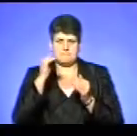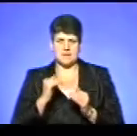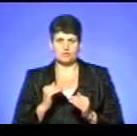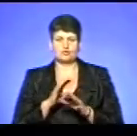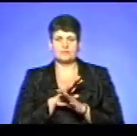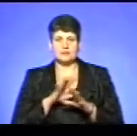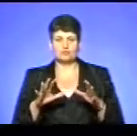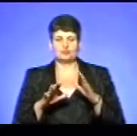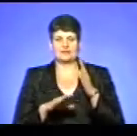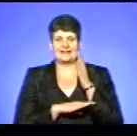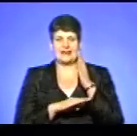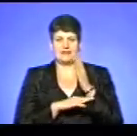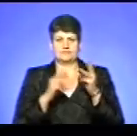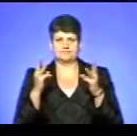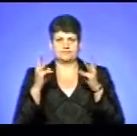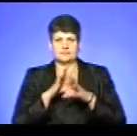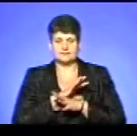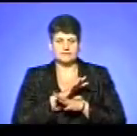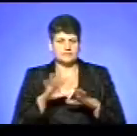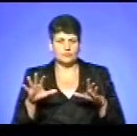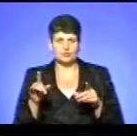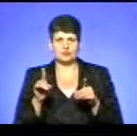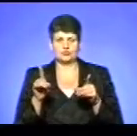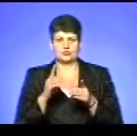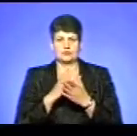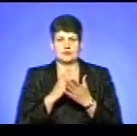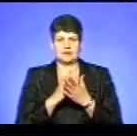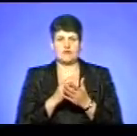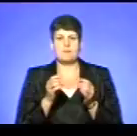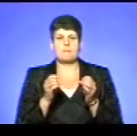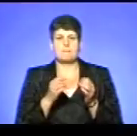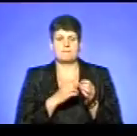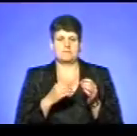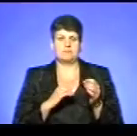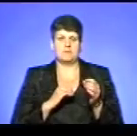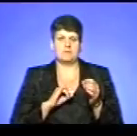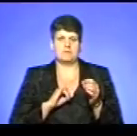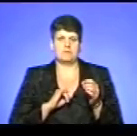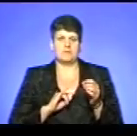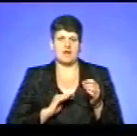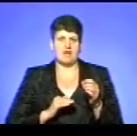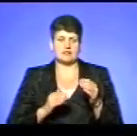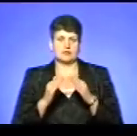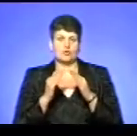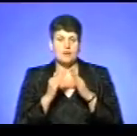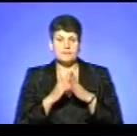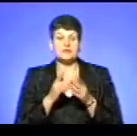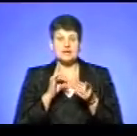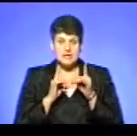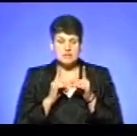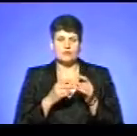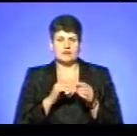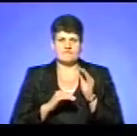конструкцій або якихось горючих предметів, які зберігаються в цих приватних домогосподарствах. Дійсно, від високої температури